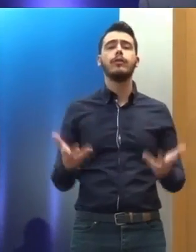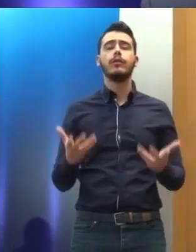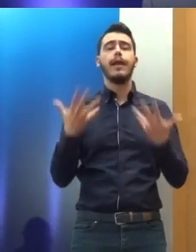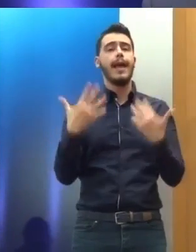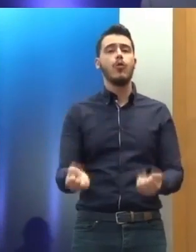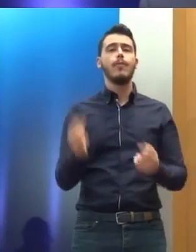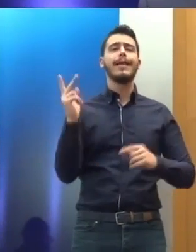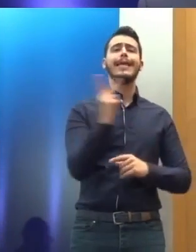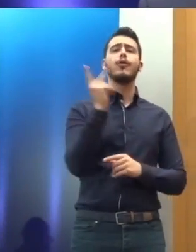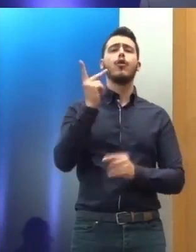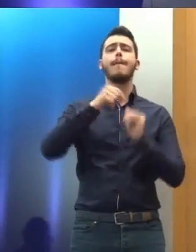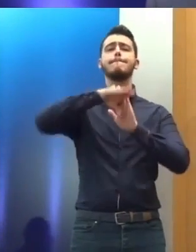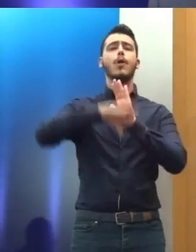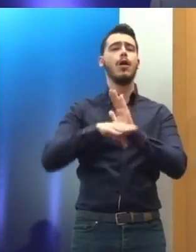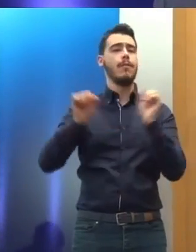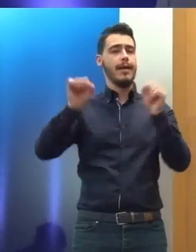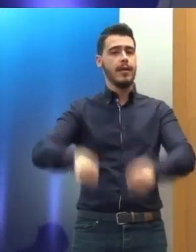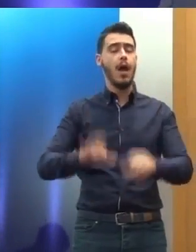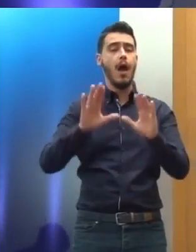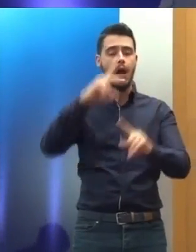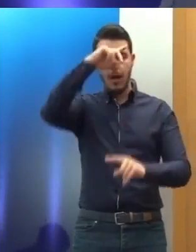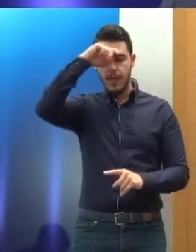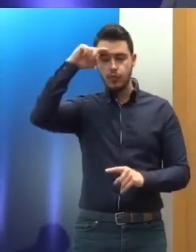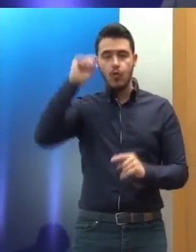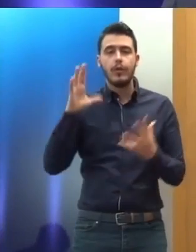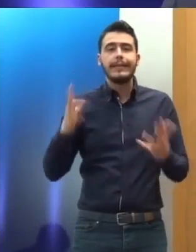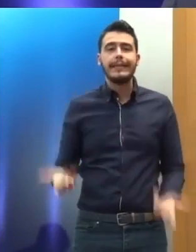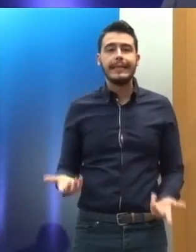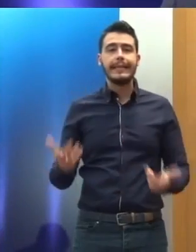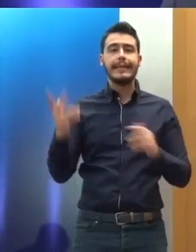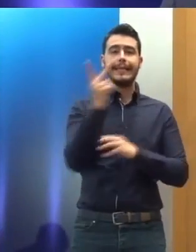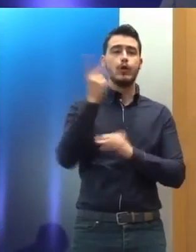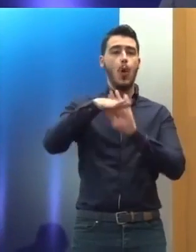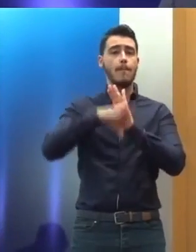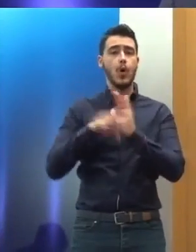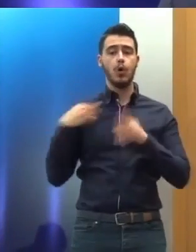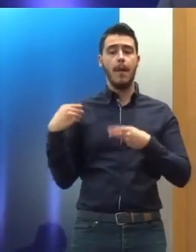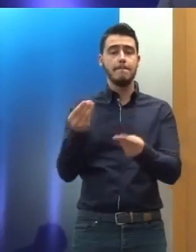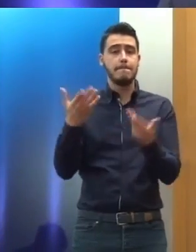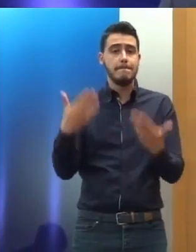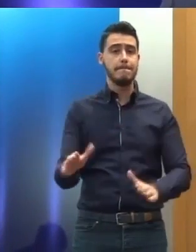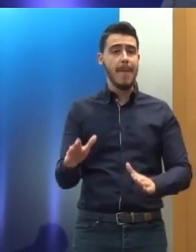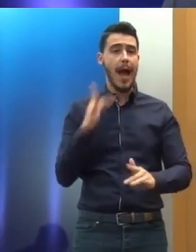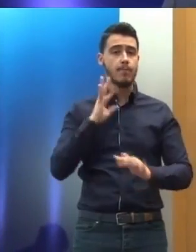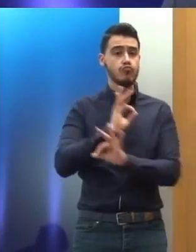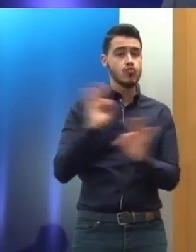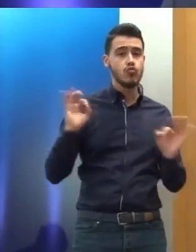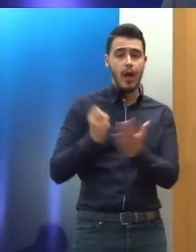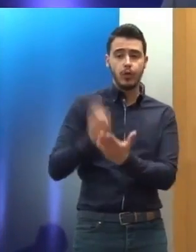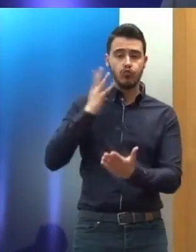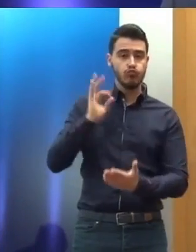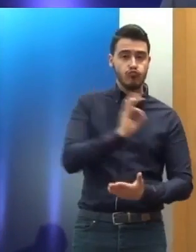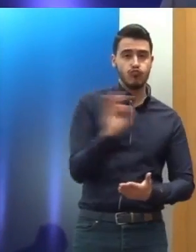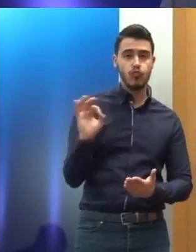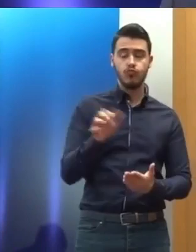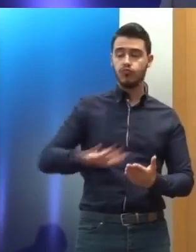Το θέμα όμως είναι ότι δυσκολευόμαστε στο να μετρήσουμε την αποτελεσματικότητά τους. Να έχουμε κάποια κριτήρια για